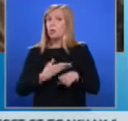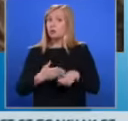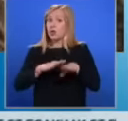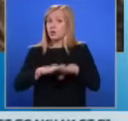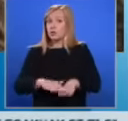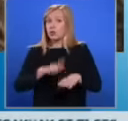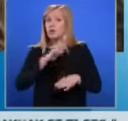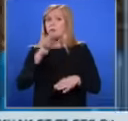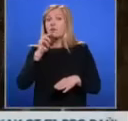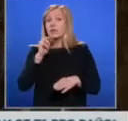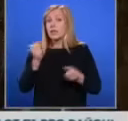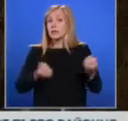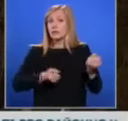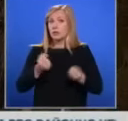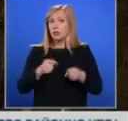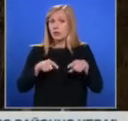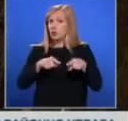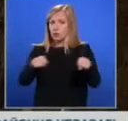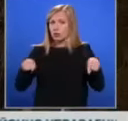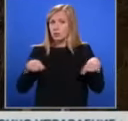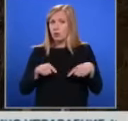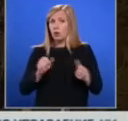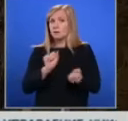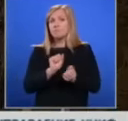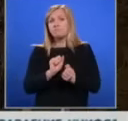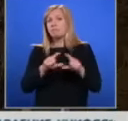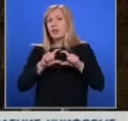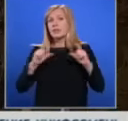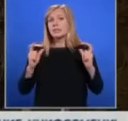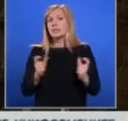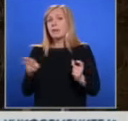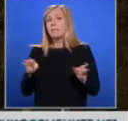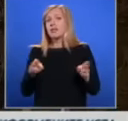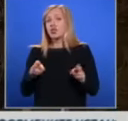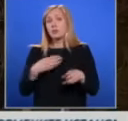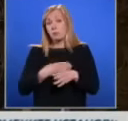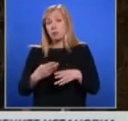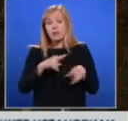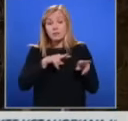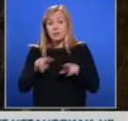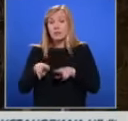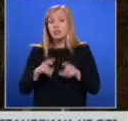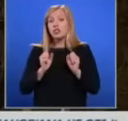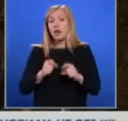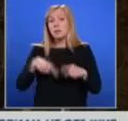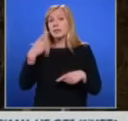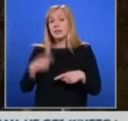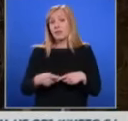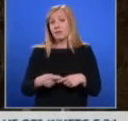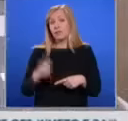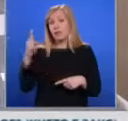Имотът, както вероятно виждате, е запечатан. Продължаваме да следим случай. Очаква се в утрешния ден да има повече